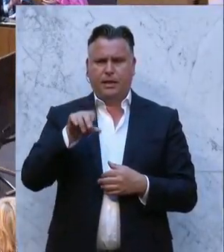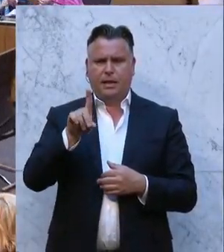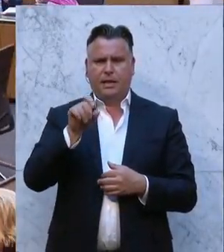Österreich.